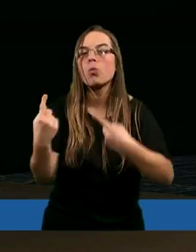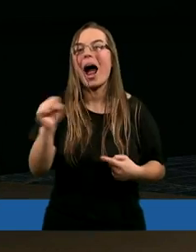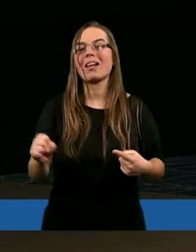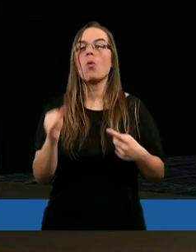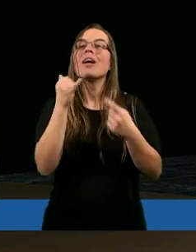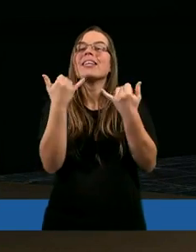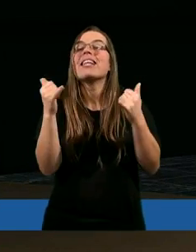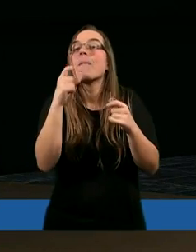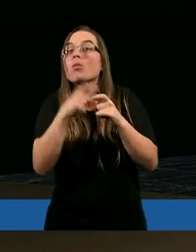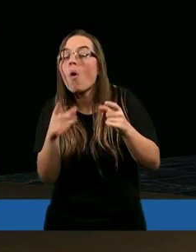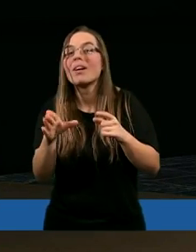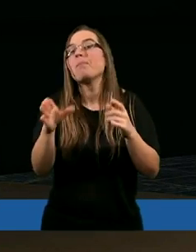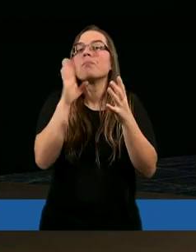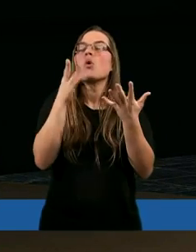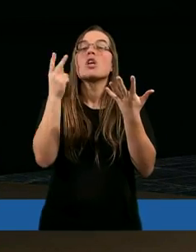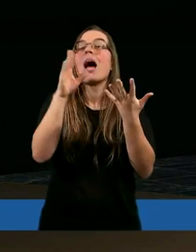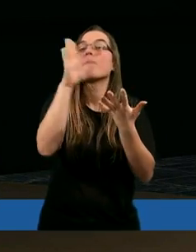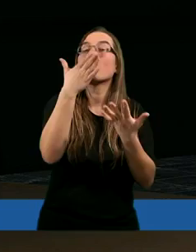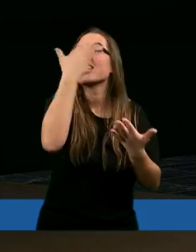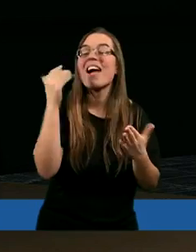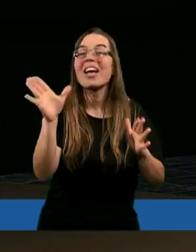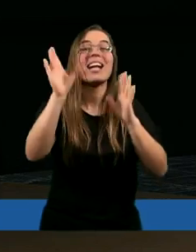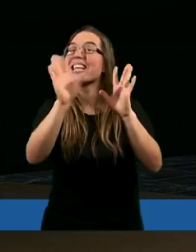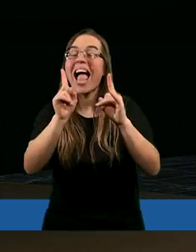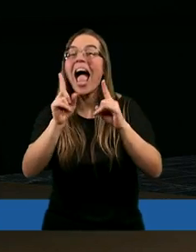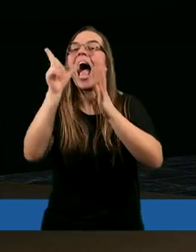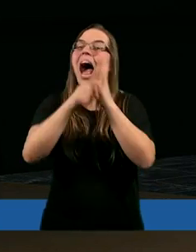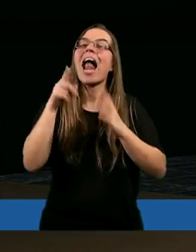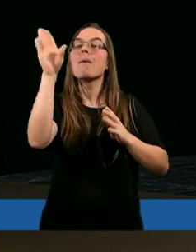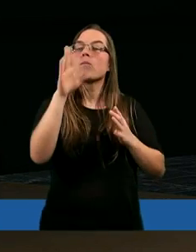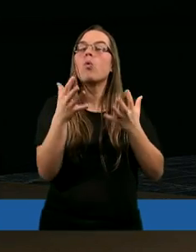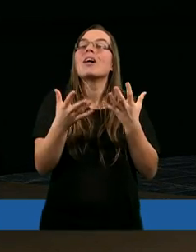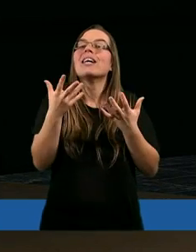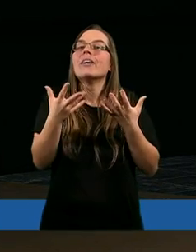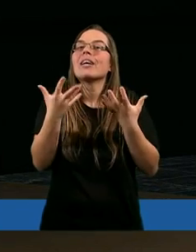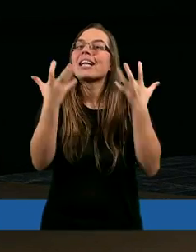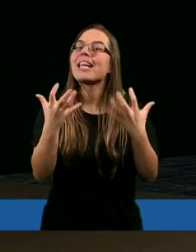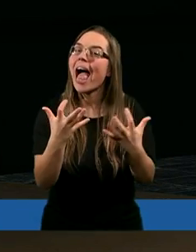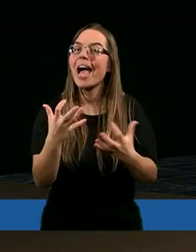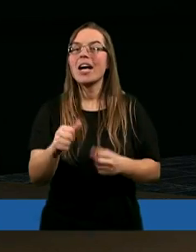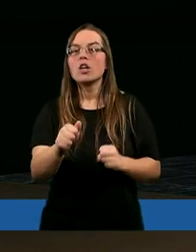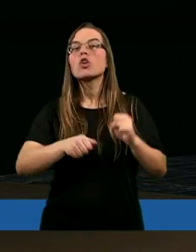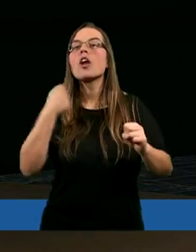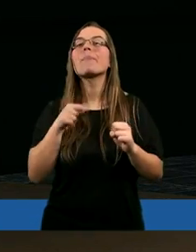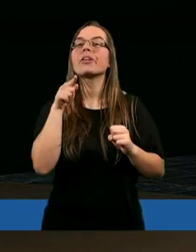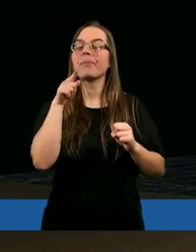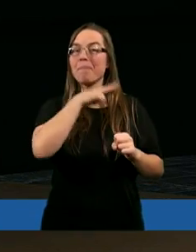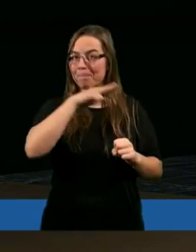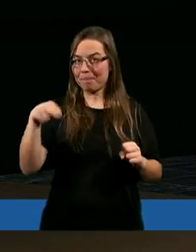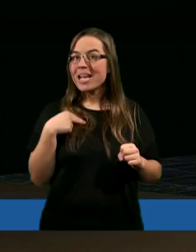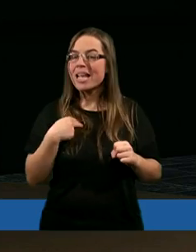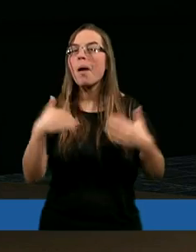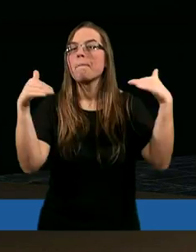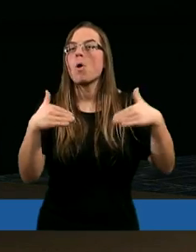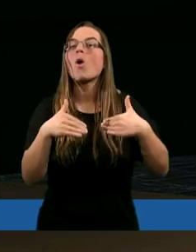Nie dlatego, że Bóg nie wie, ale dlatego, że chce, żebyśmy